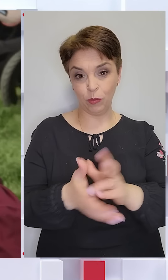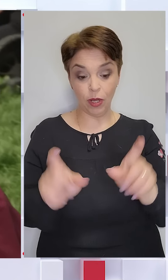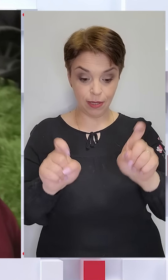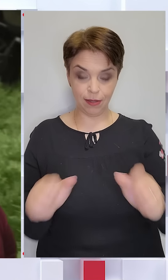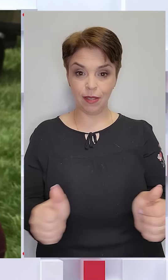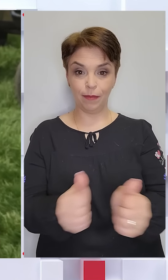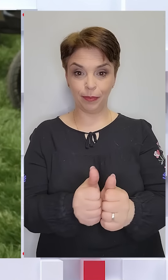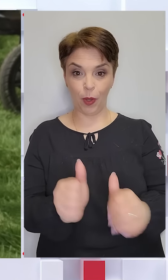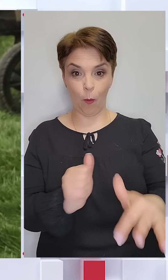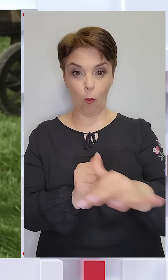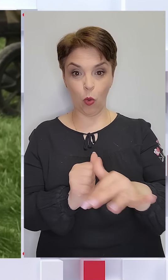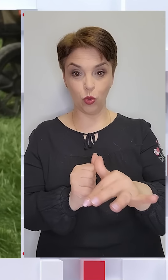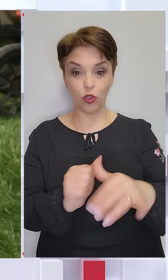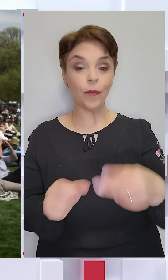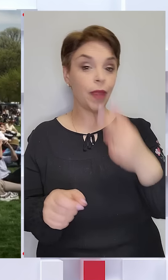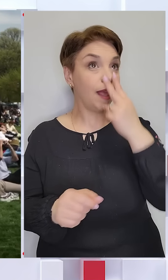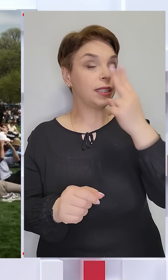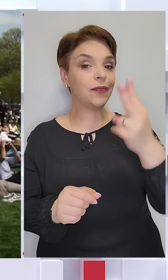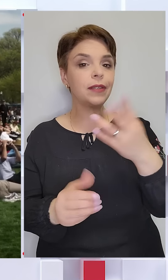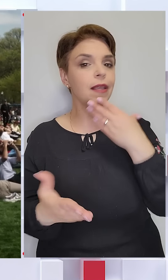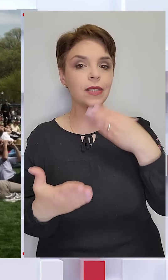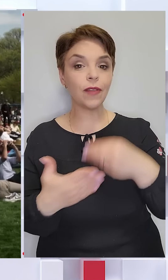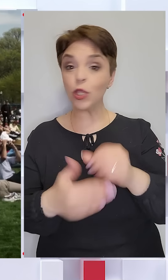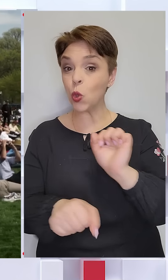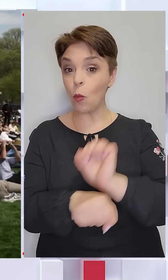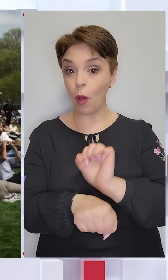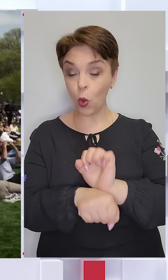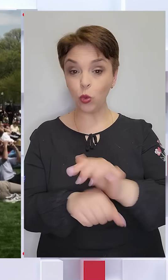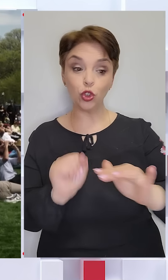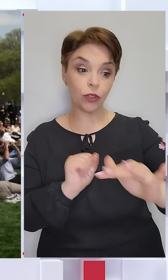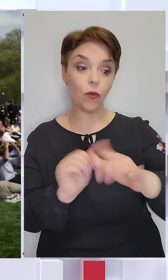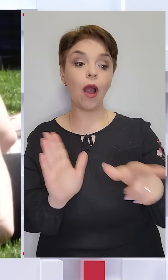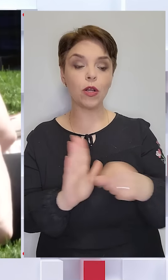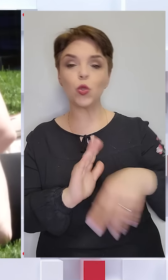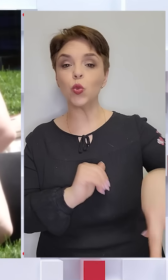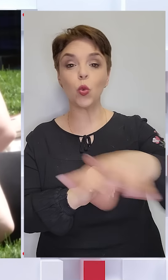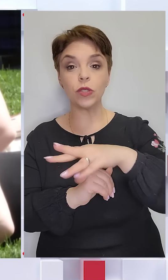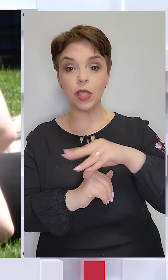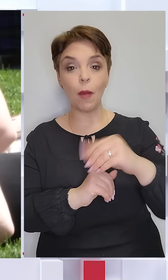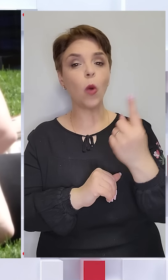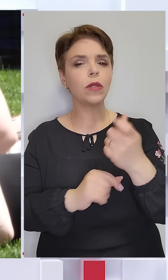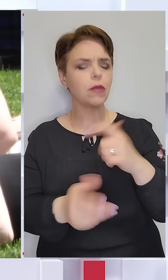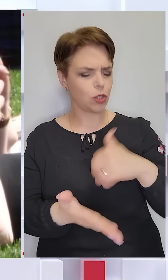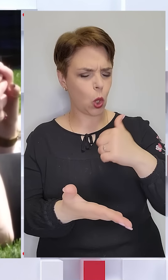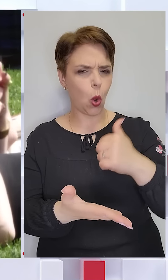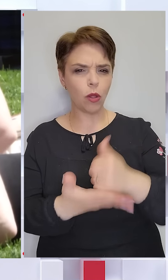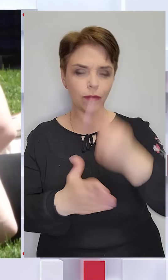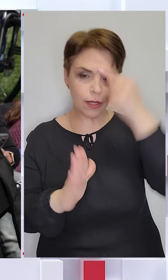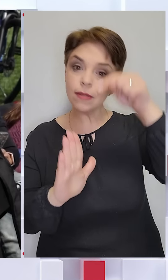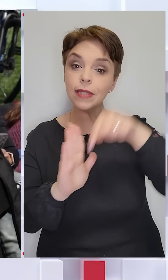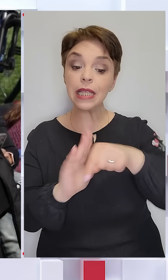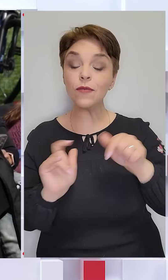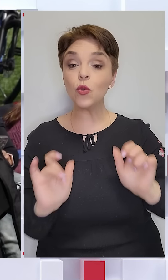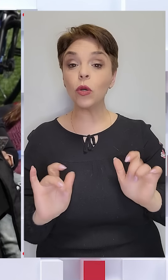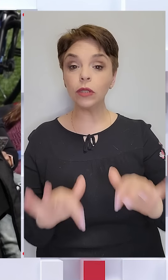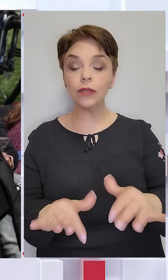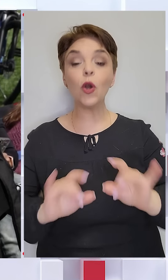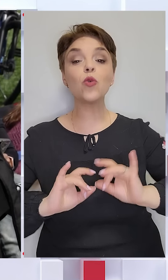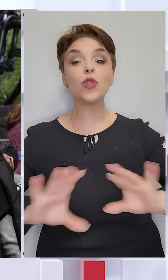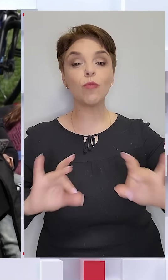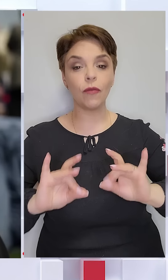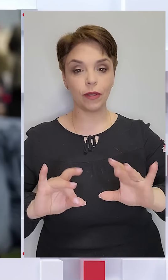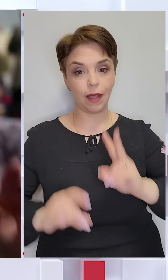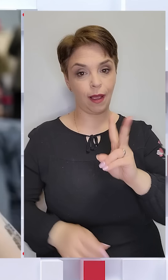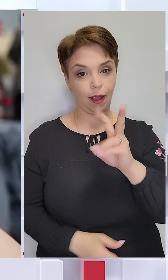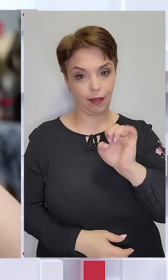сіли на галявині поруч. Дивитися не з власного балкону чи двору, а разом з усіма – один із головних сенсів цього дійства, розповідає